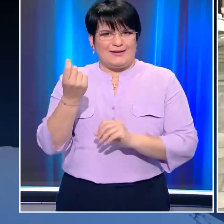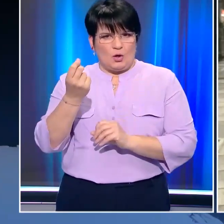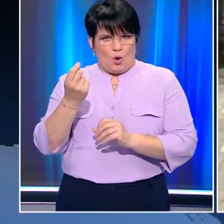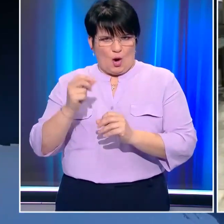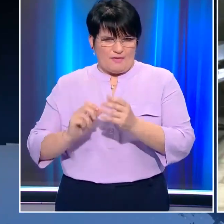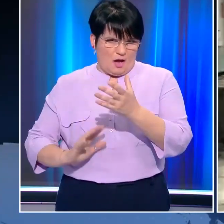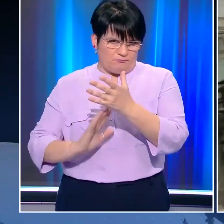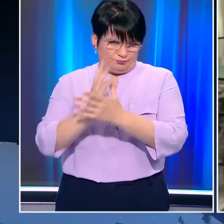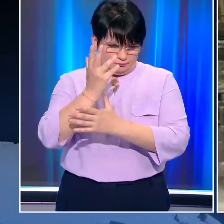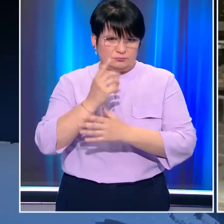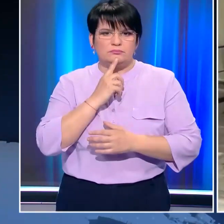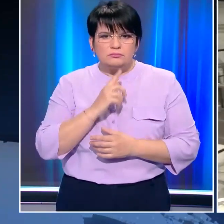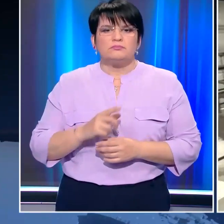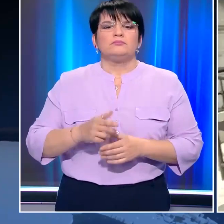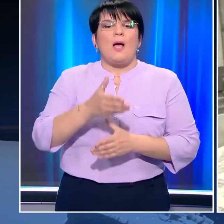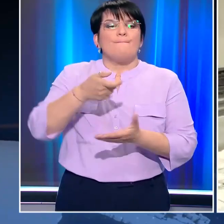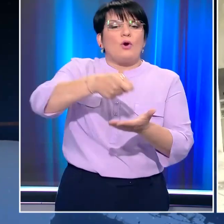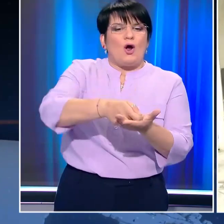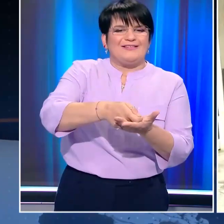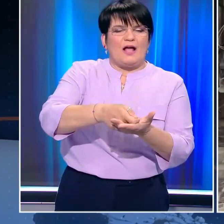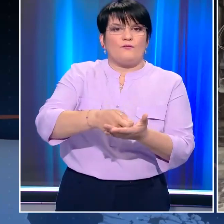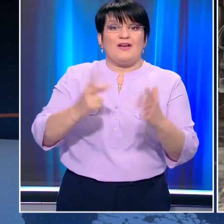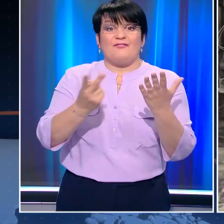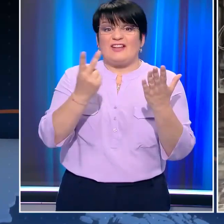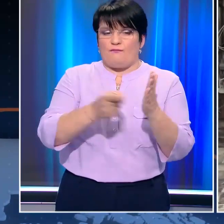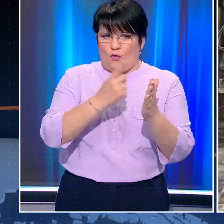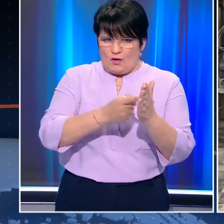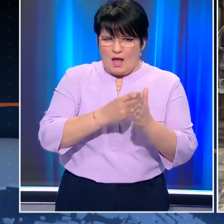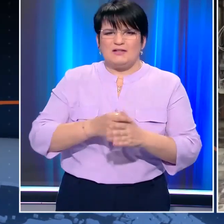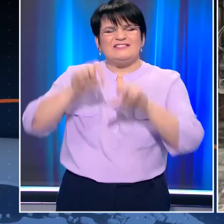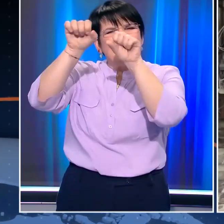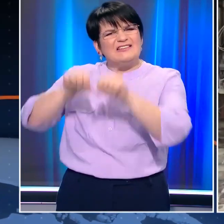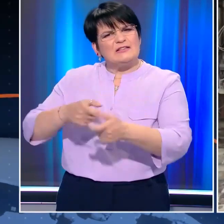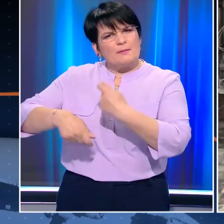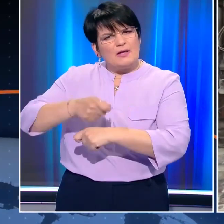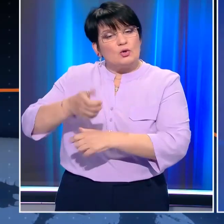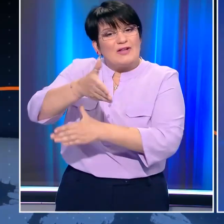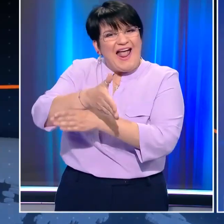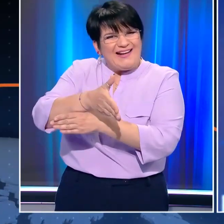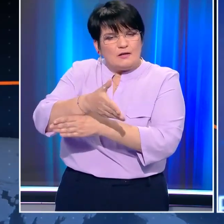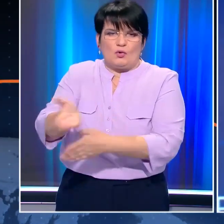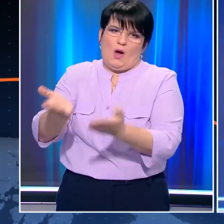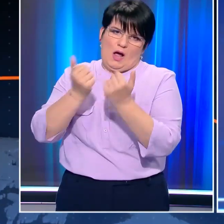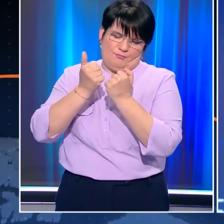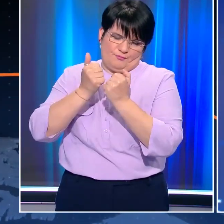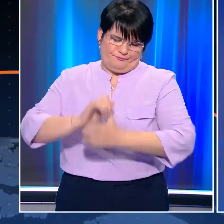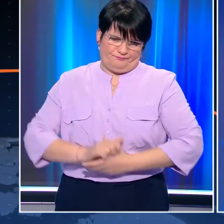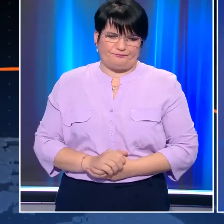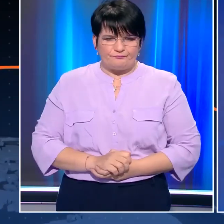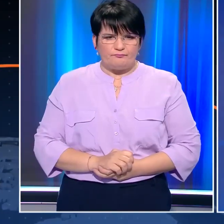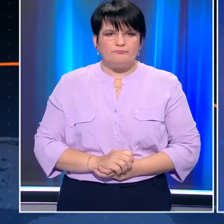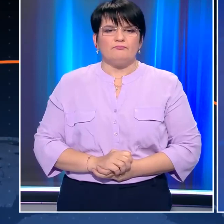Απρίλιο, έβδομο κύκλο επιστρεπτέας προκαταβολής, μηδενικά ενίκια για τις κλειστές επιχειρήσεις. Το ένα μετά το